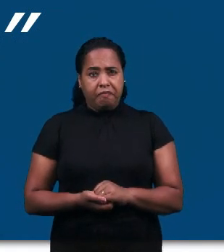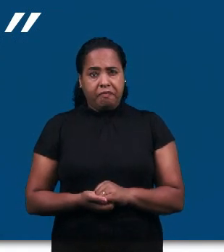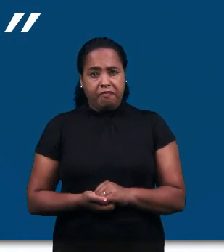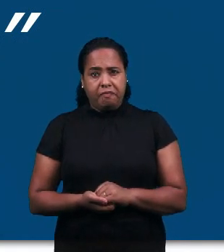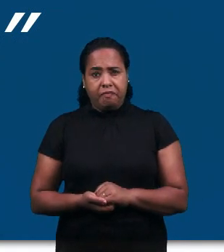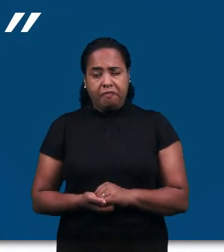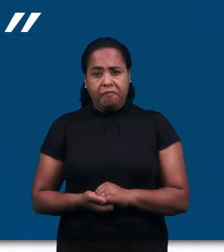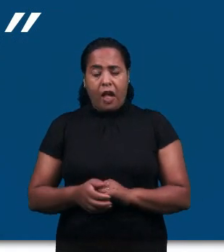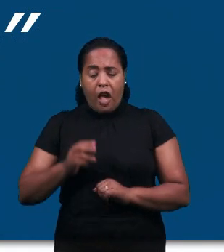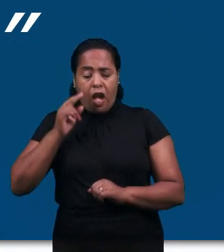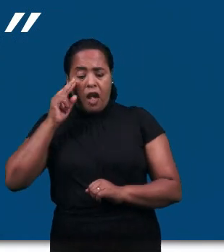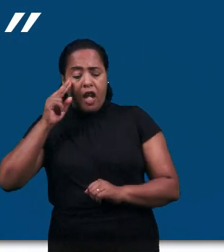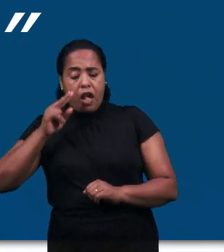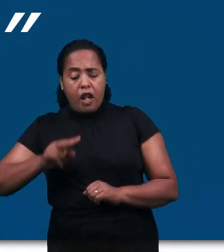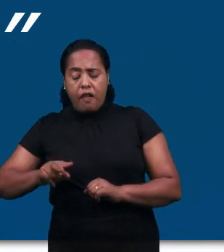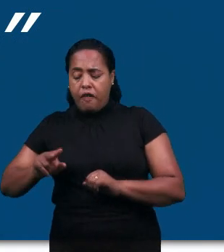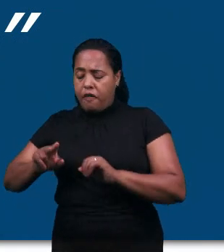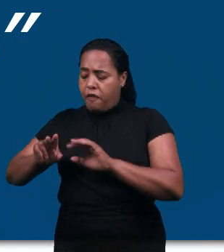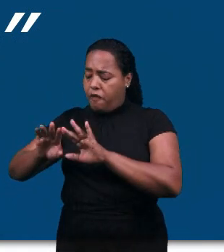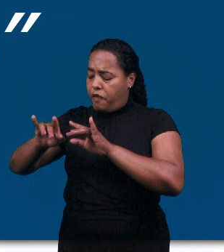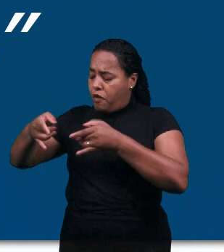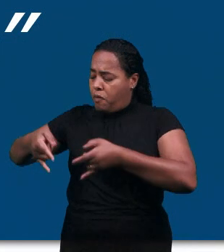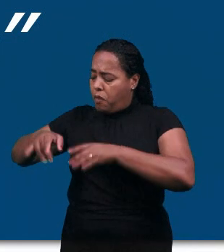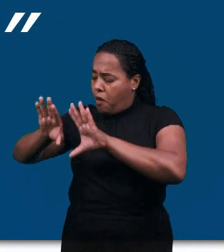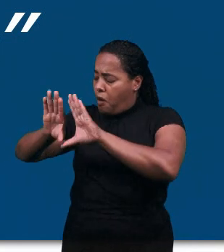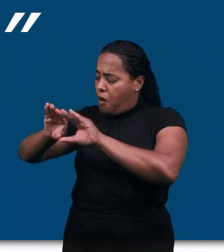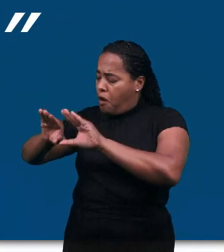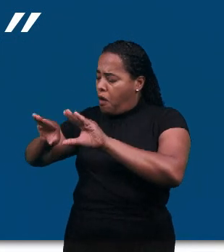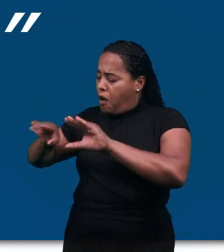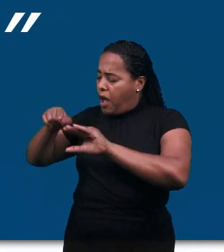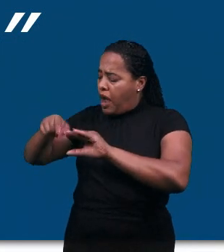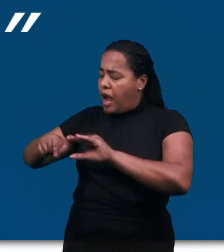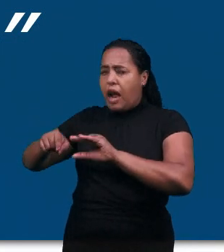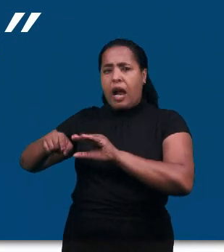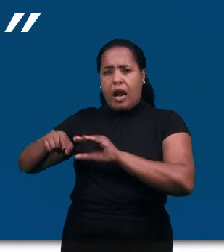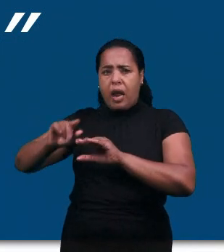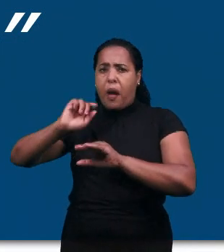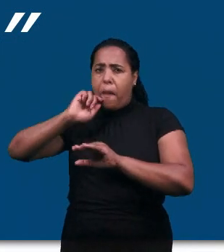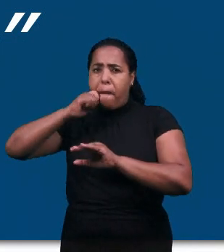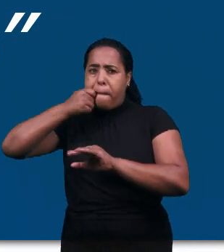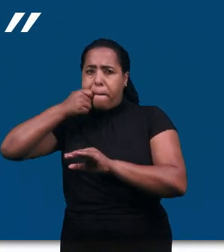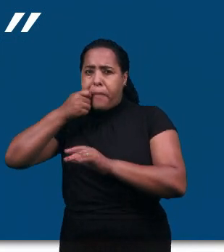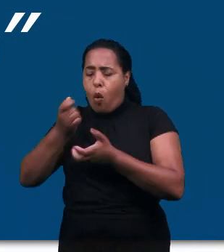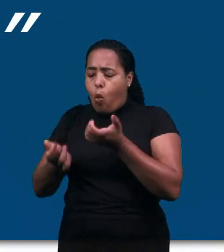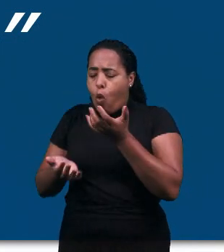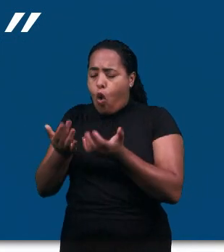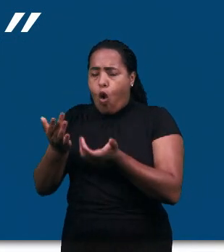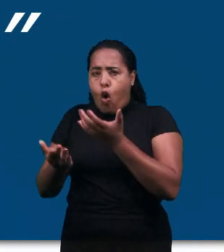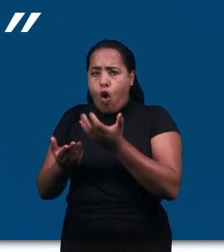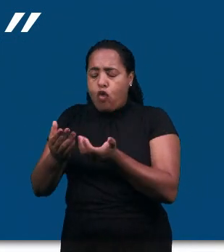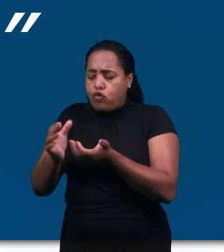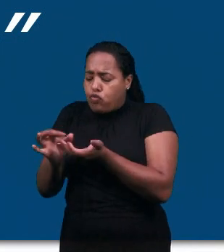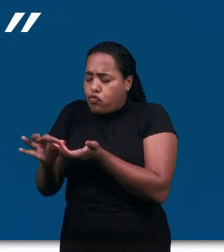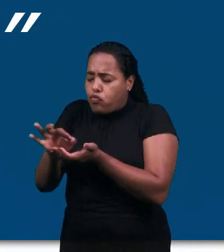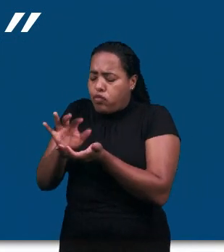Илья И вот у изголовья его печеная лепешка и кувшин воды